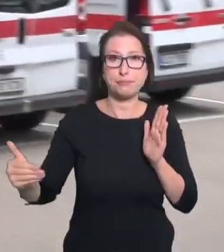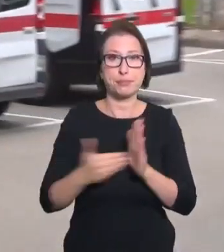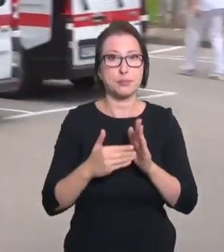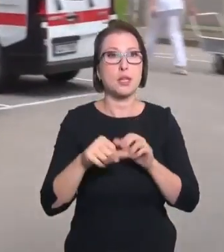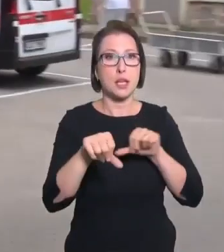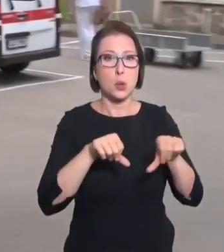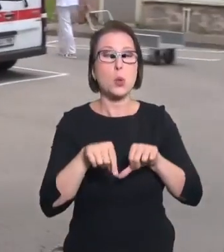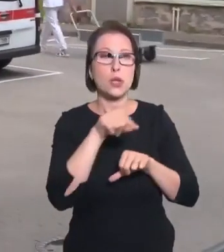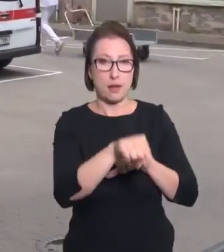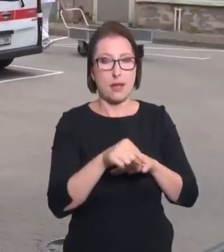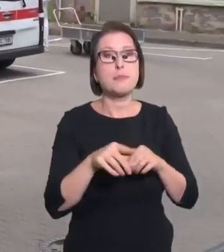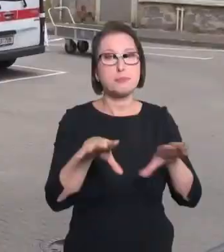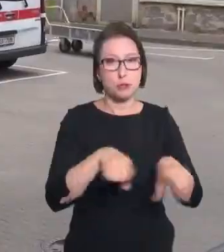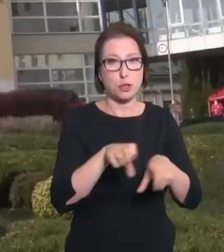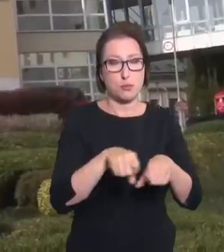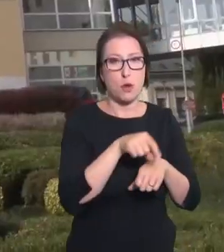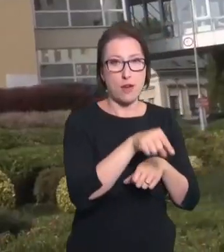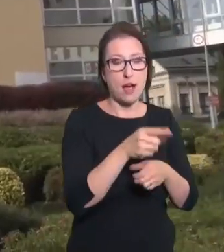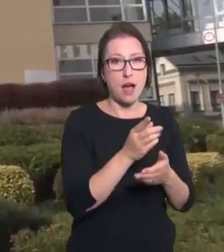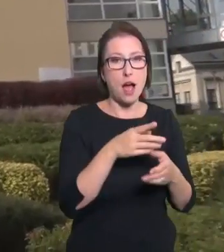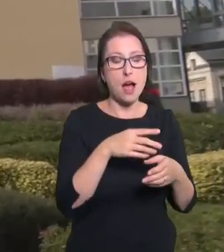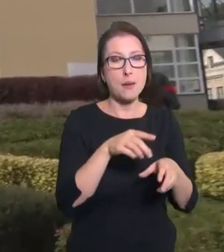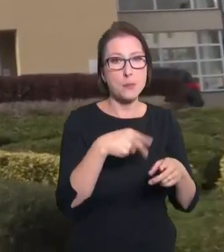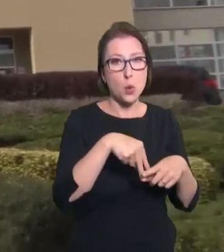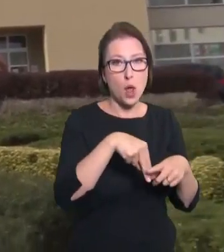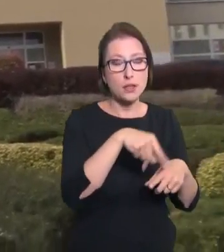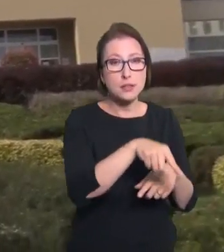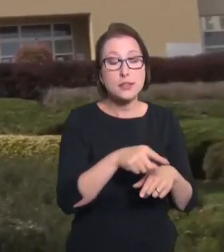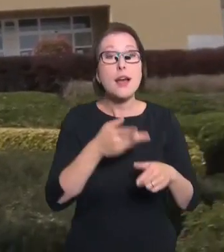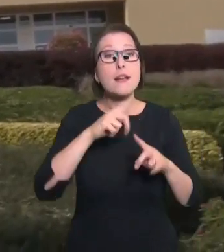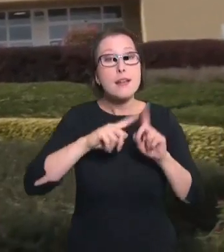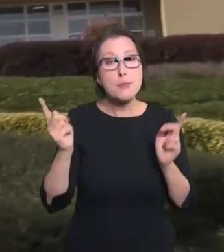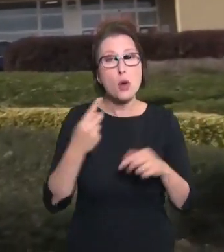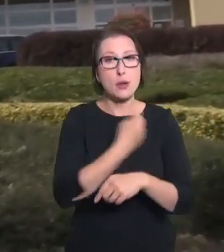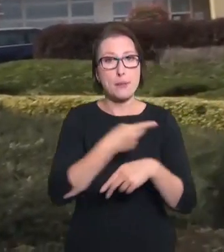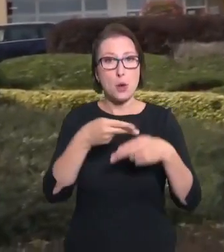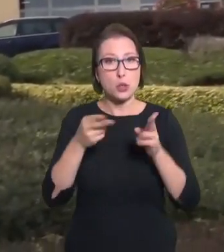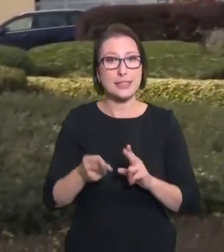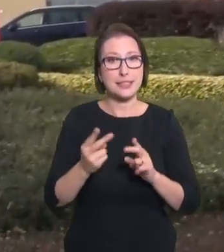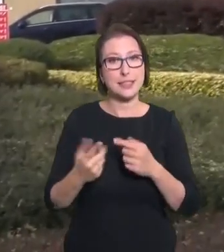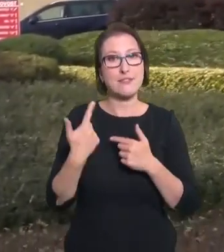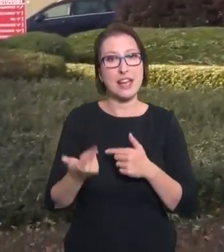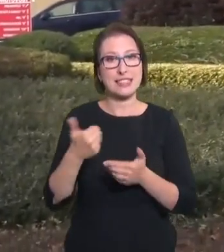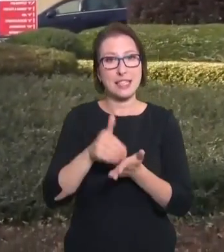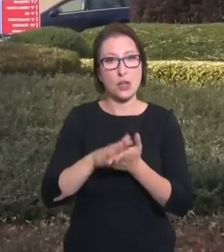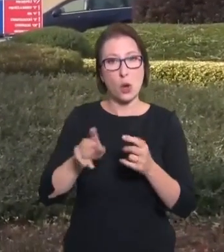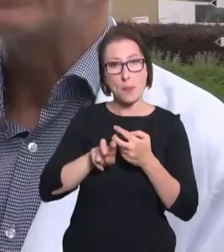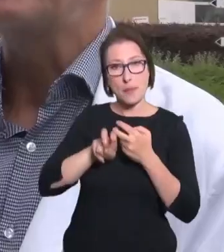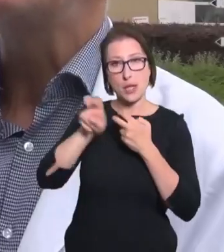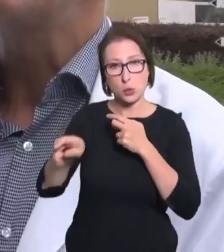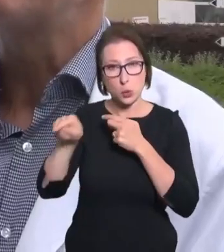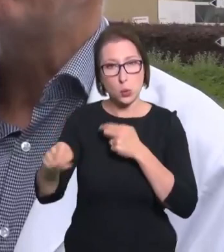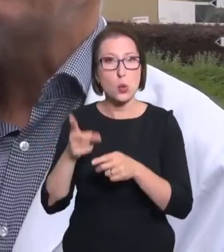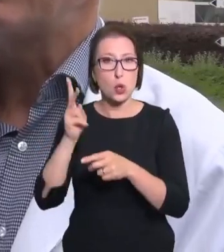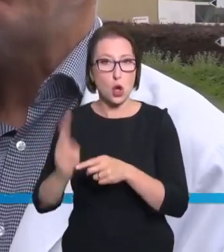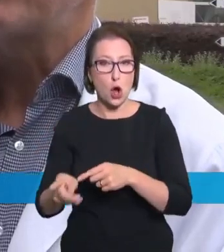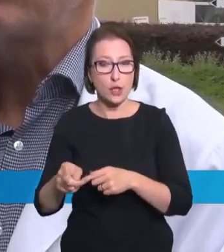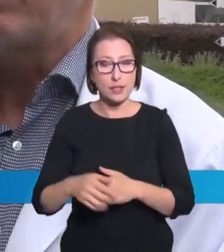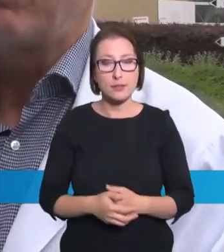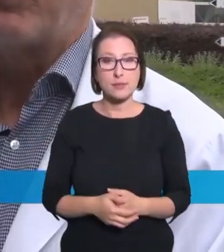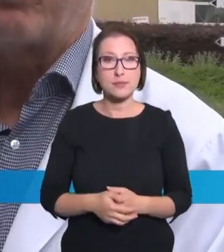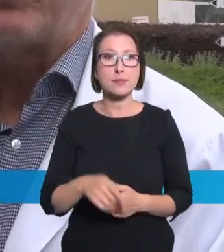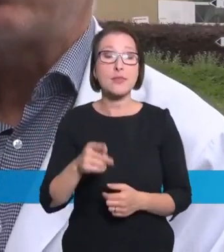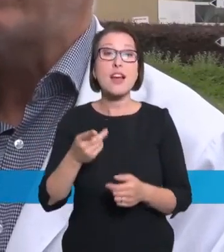V ostatních časech pomůže například nemocnice ve 20 kilometrů v zdáleném kolíně. Co se týče dalších navyšování